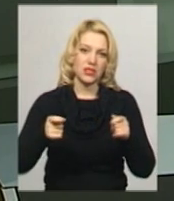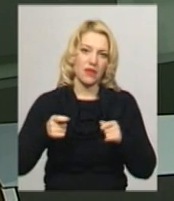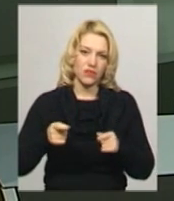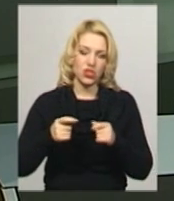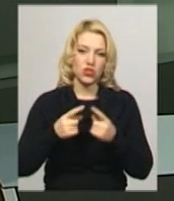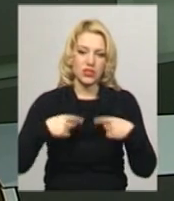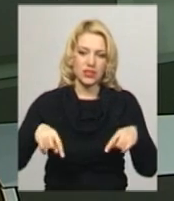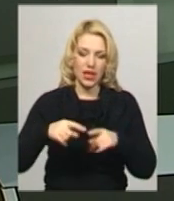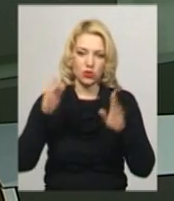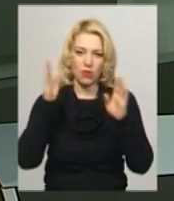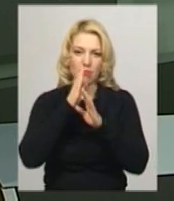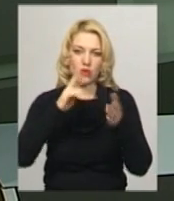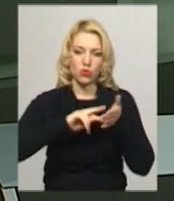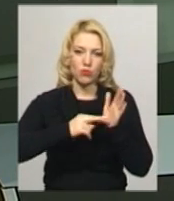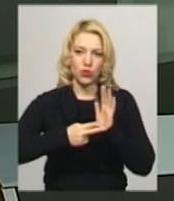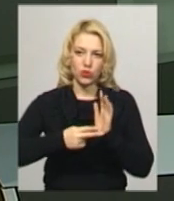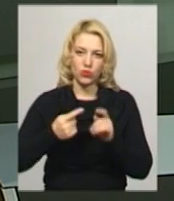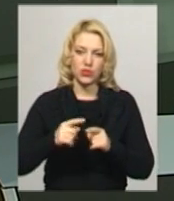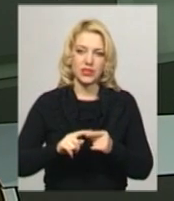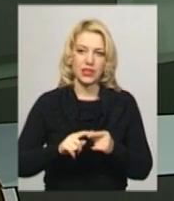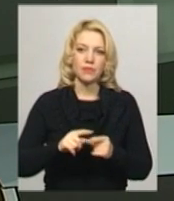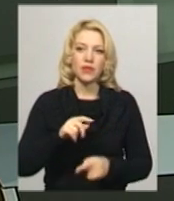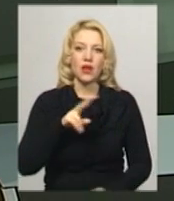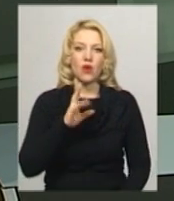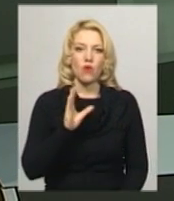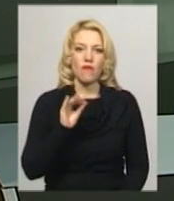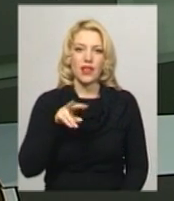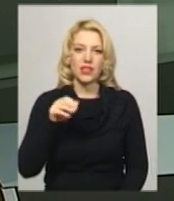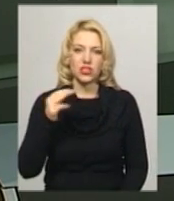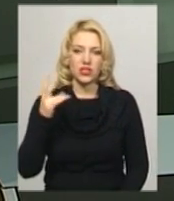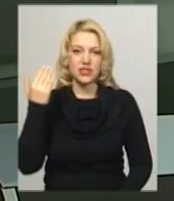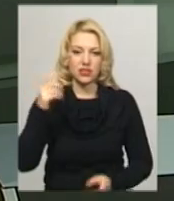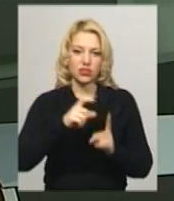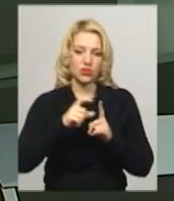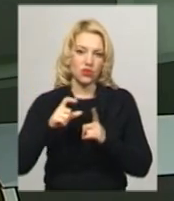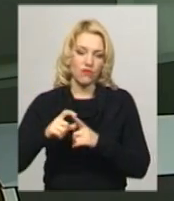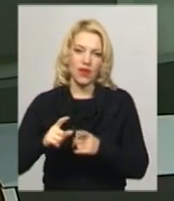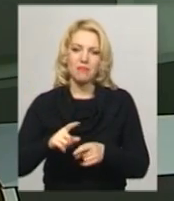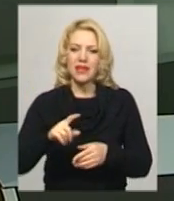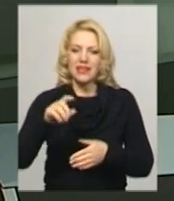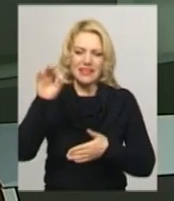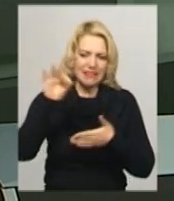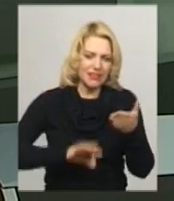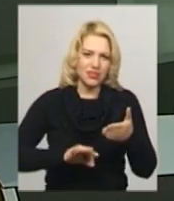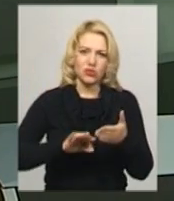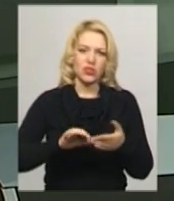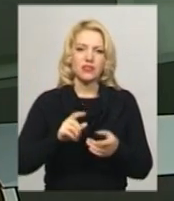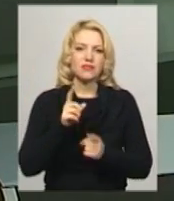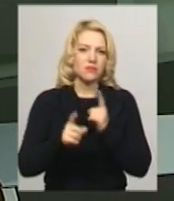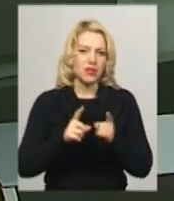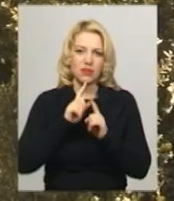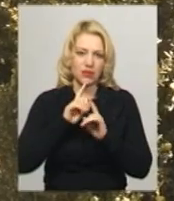метеопрогнозів Хмельницького обласного центру з гідрометеорології Люся Ковалишина. За її словами, різких змін погоди не передбачається.